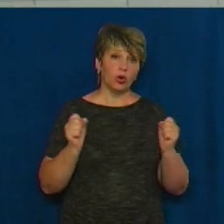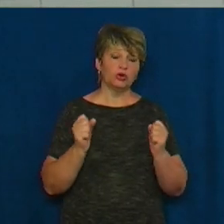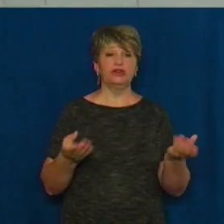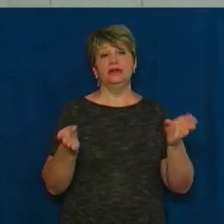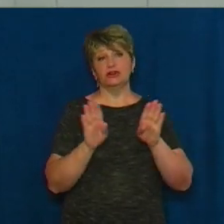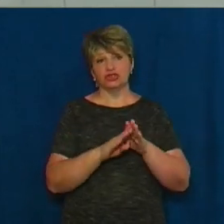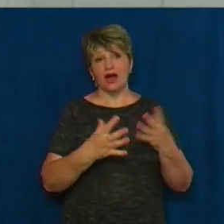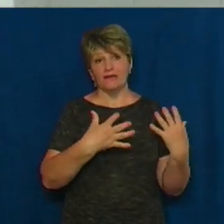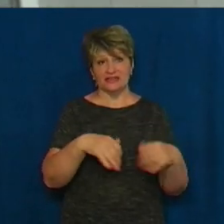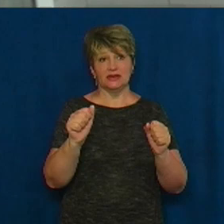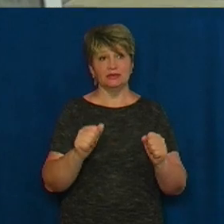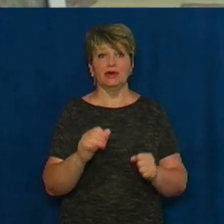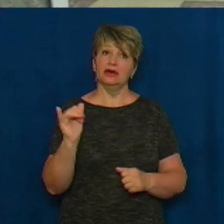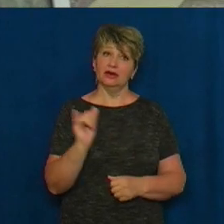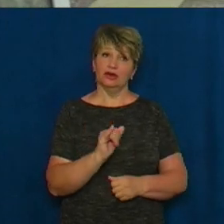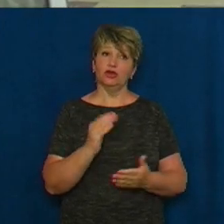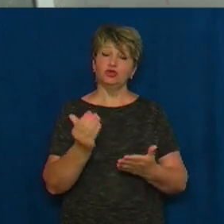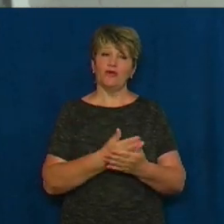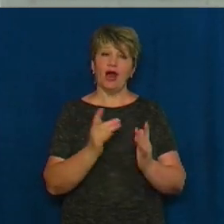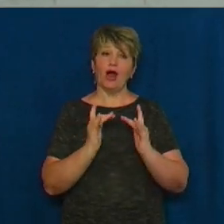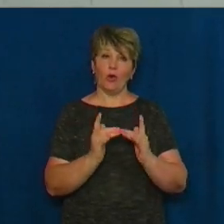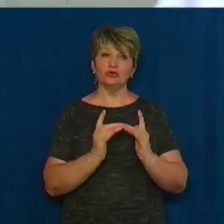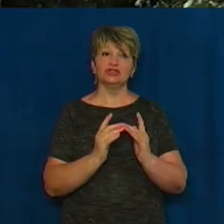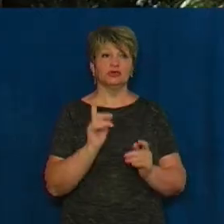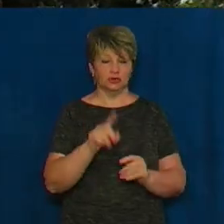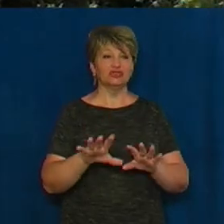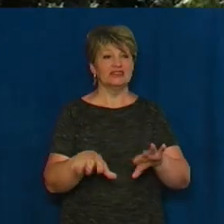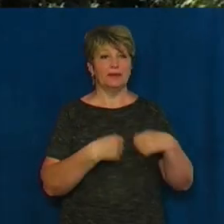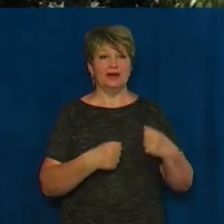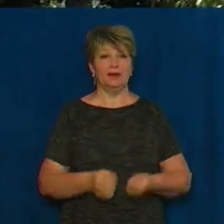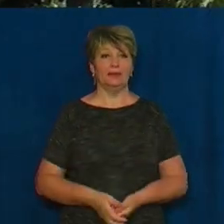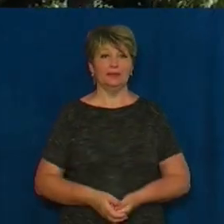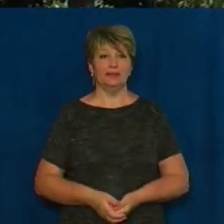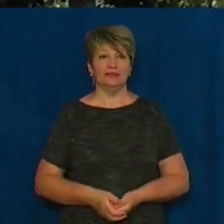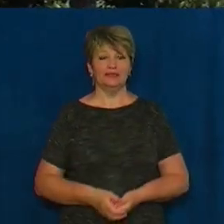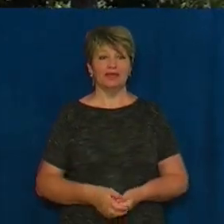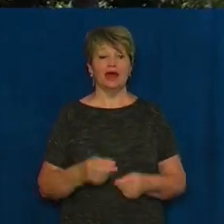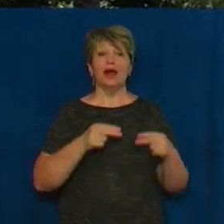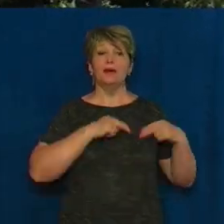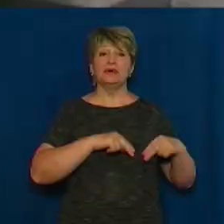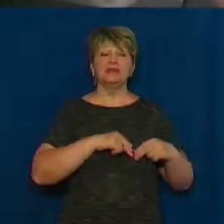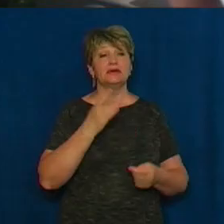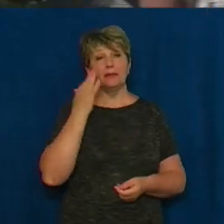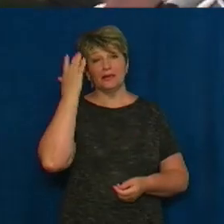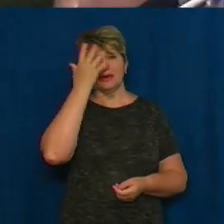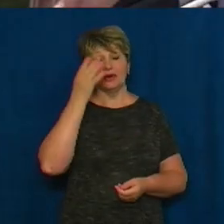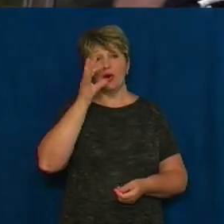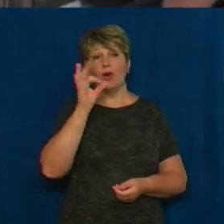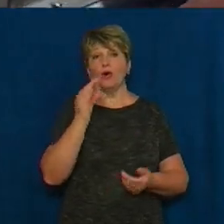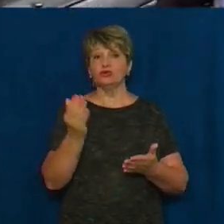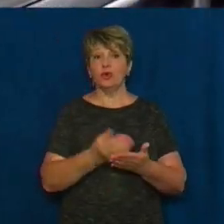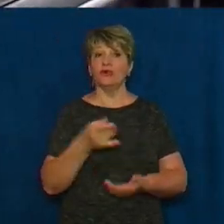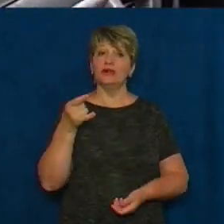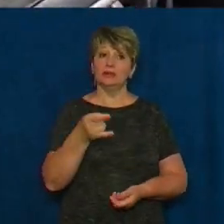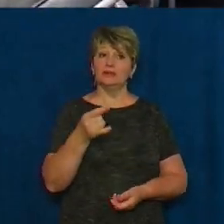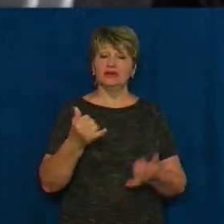і кушетка нова. Кушетку теж заберемо. Мріють працівники амбулаторії про новеньке авто. Нині